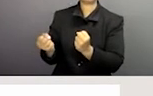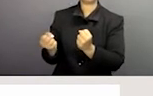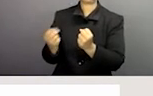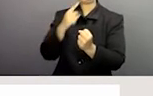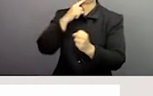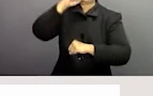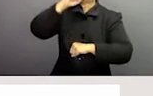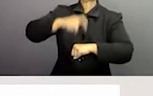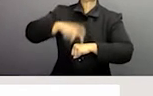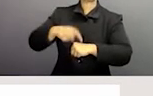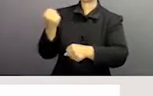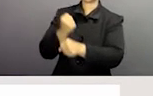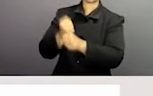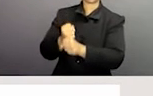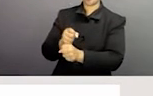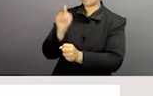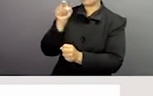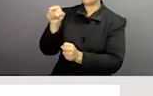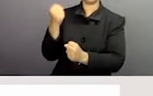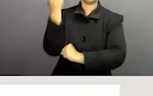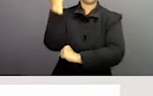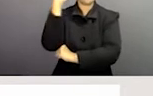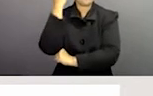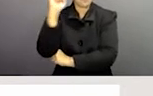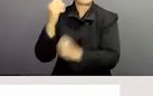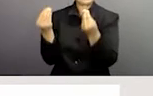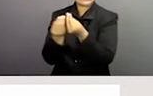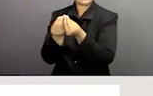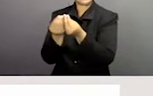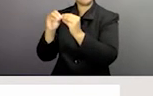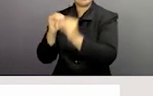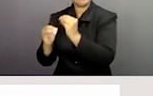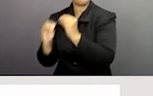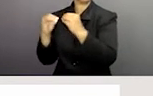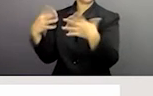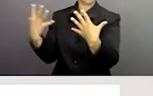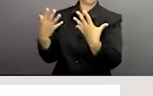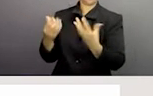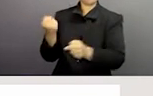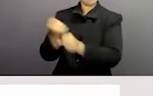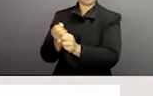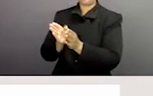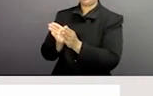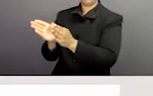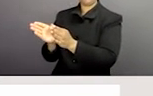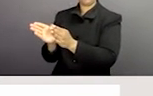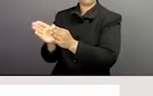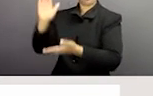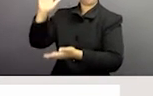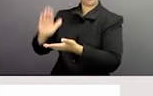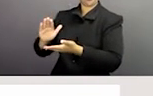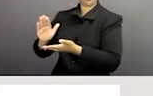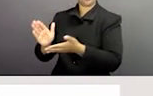il y eu ce manque aussi de certaines productions, aussi bien que le type de certains travails. De